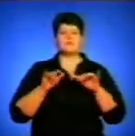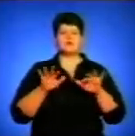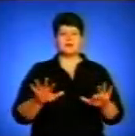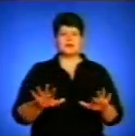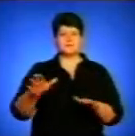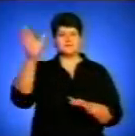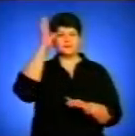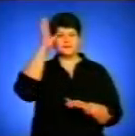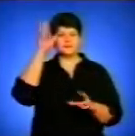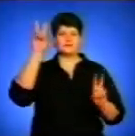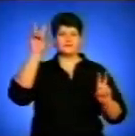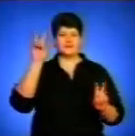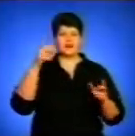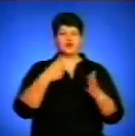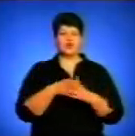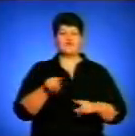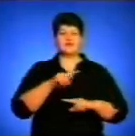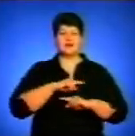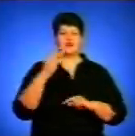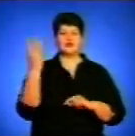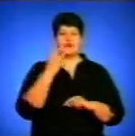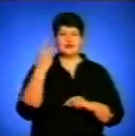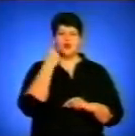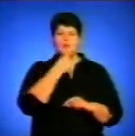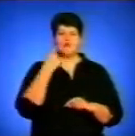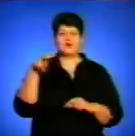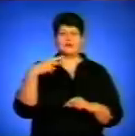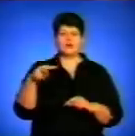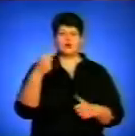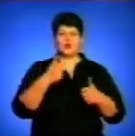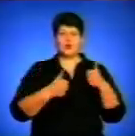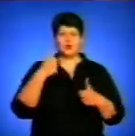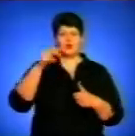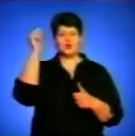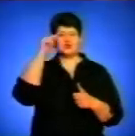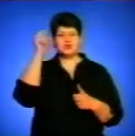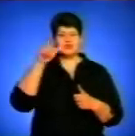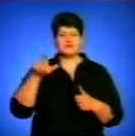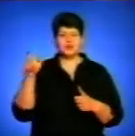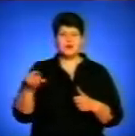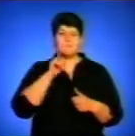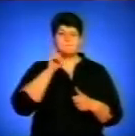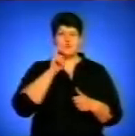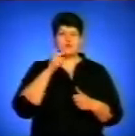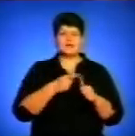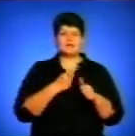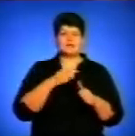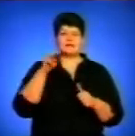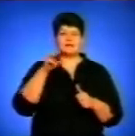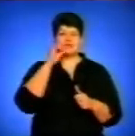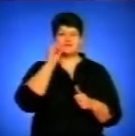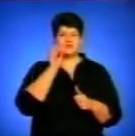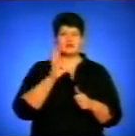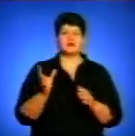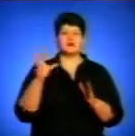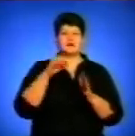тематику. До фіналу третього міжнародного мовно-літературного конкурсу учнівської та студентської молоді імені Тараса Шевченка дійшли